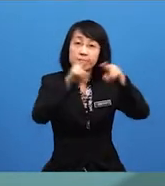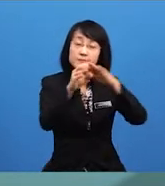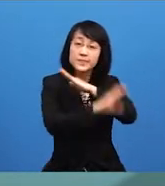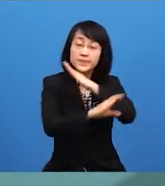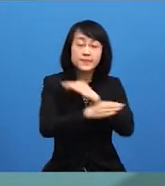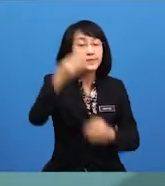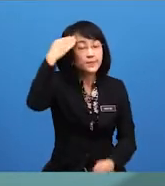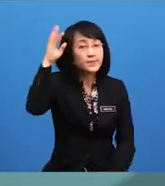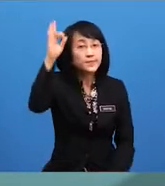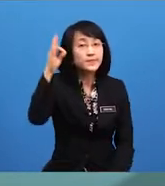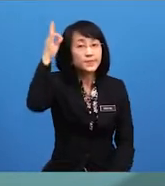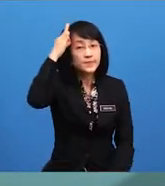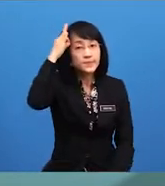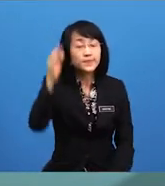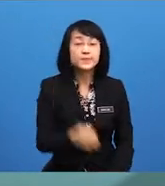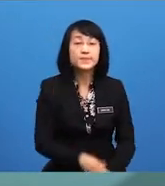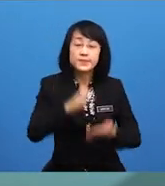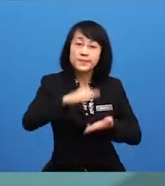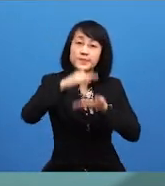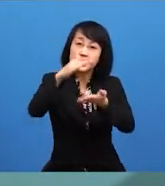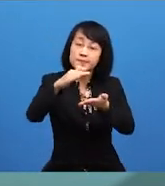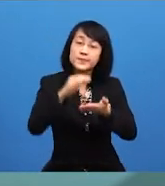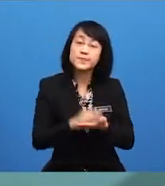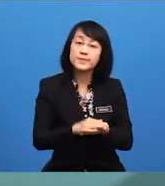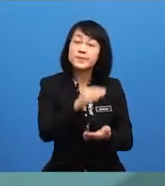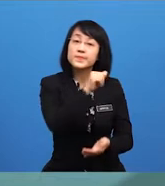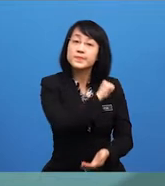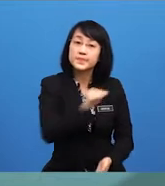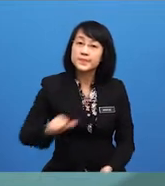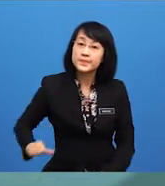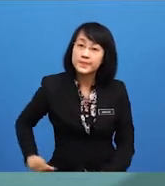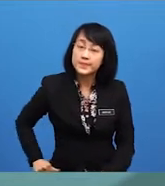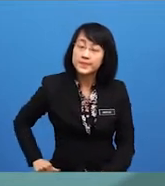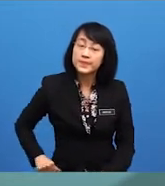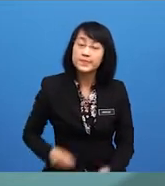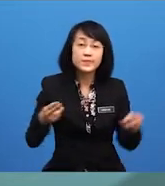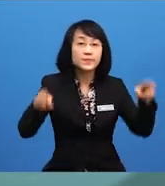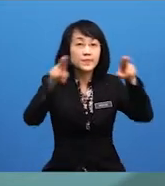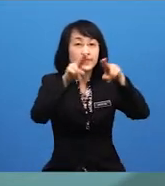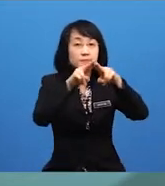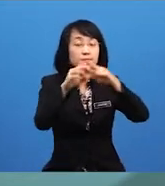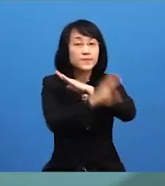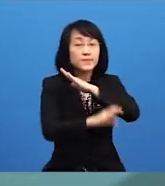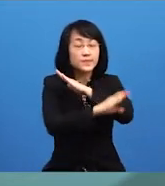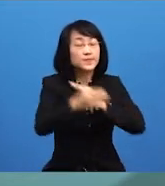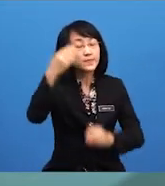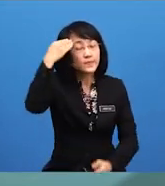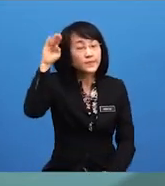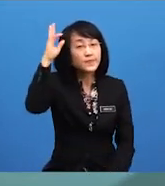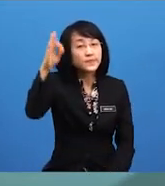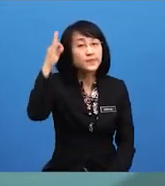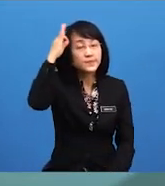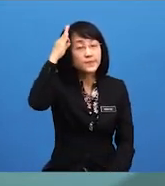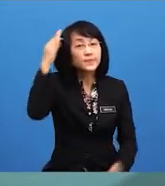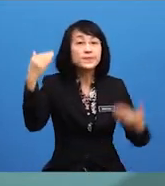bagi Persekutuan yang memperuntukkan bahawa Baginda adalah utama negara bagi Persekutuan yang